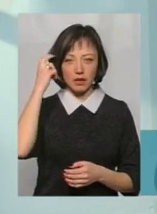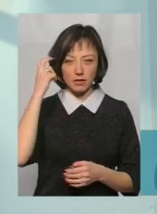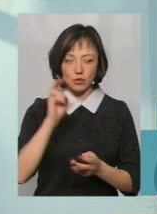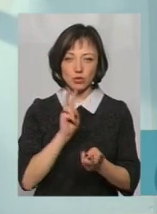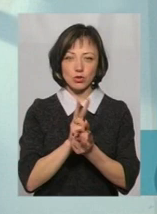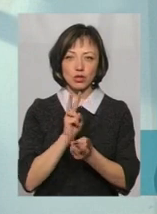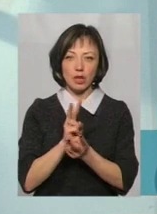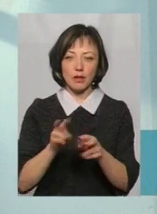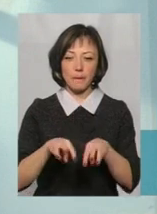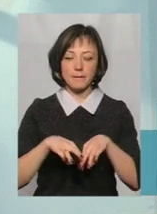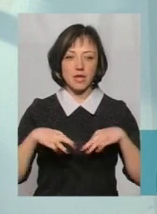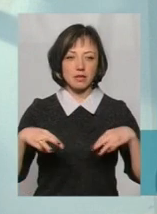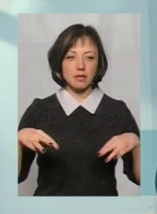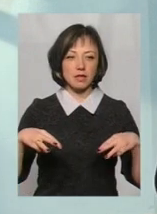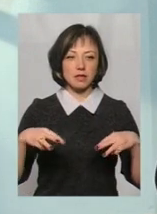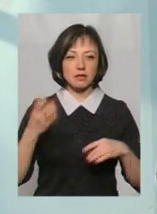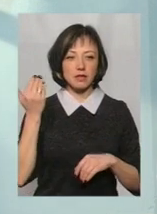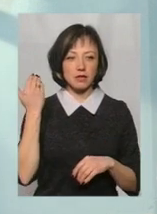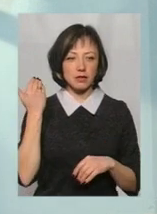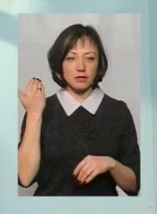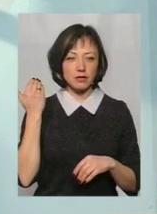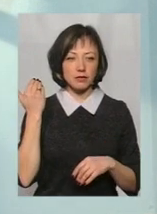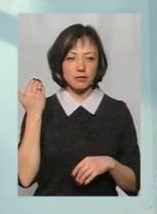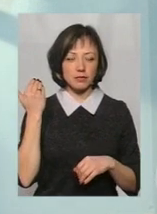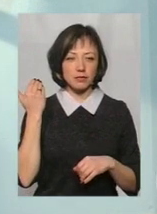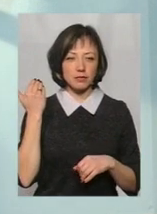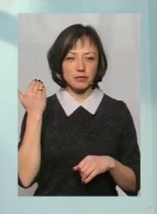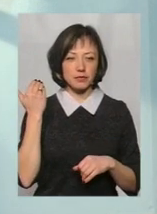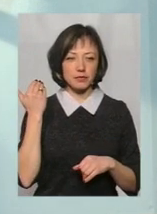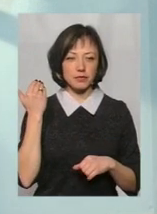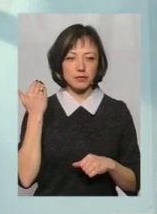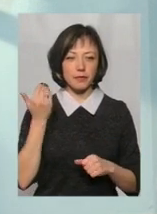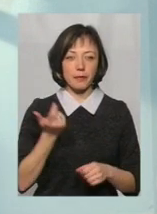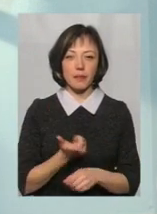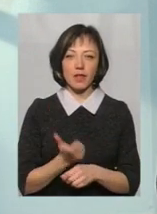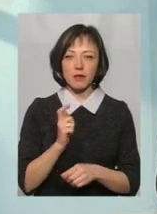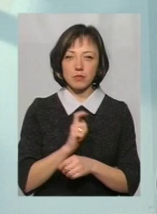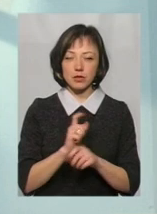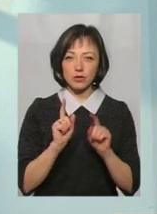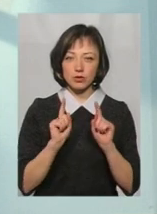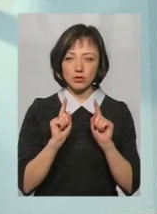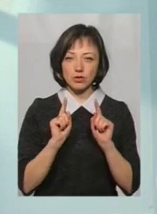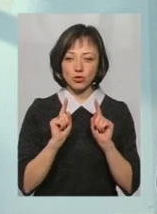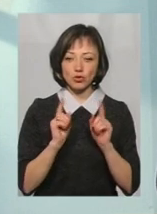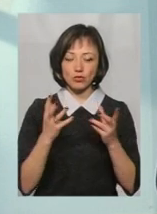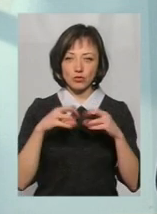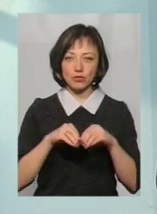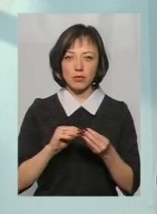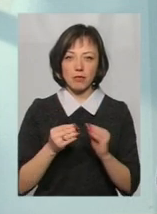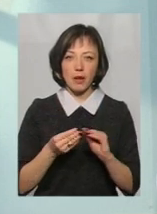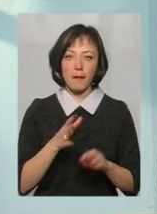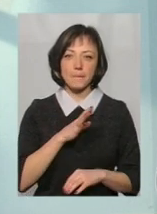зустрічається в Міністерстві. На той час найбільше таких зосереджено проблем було